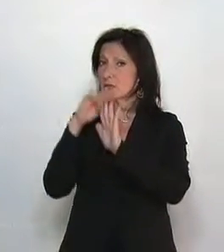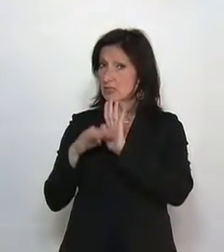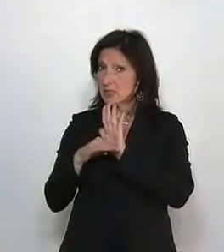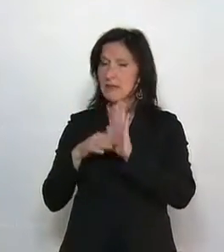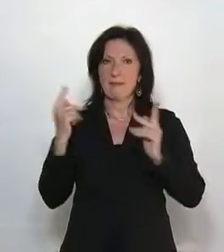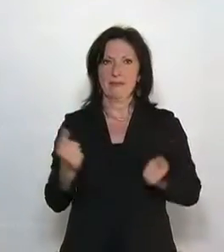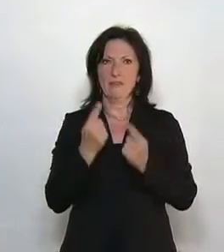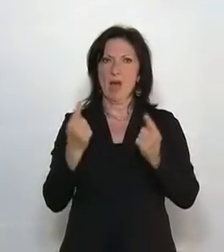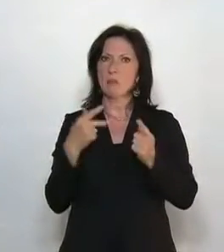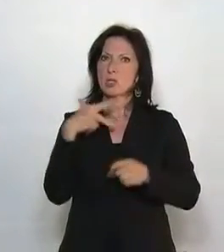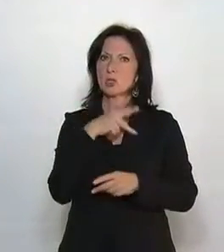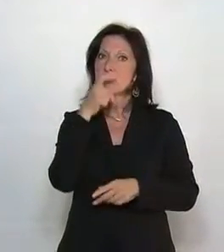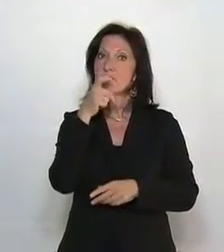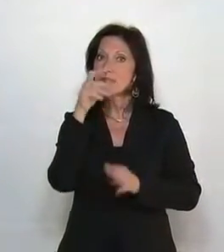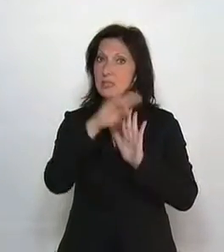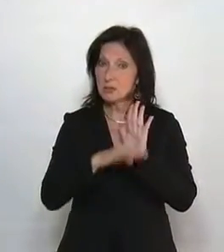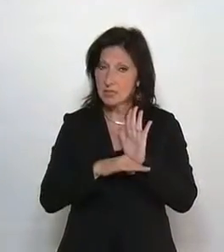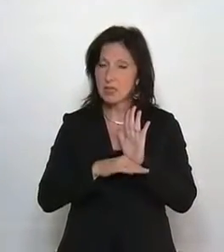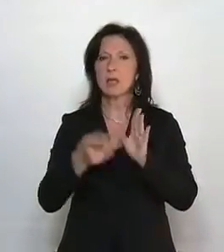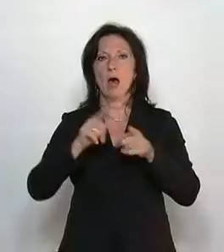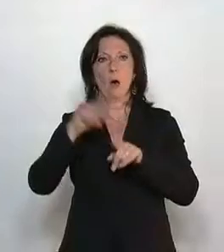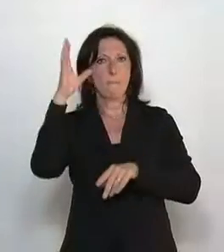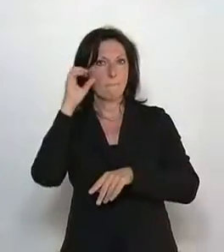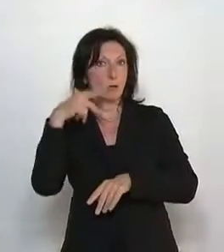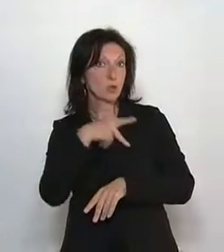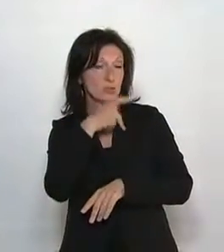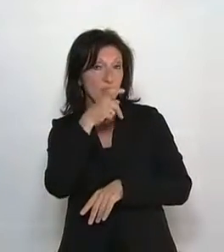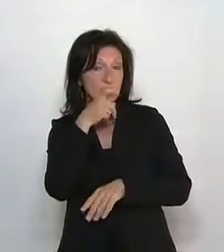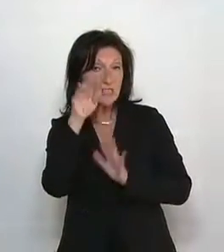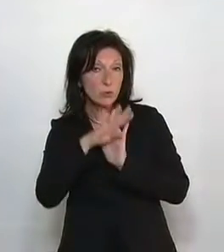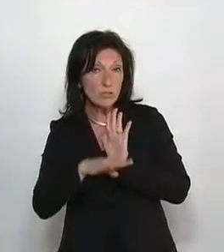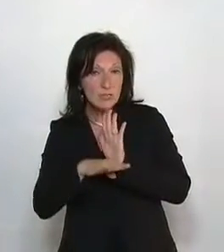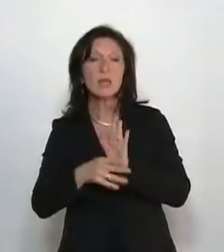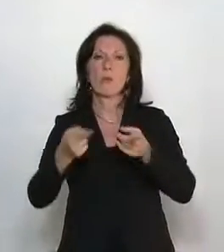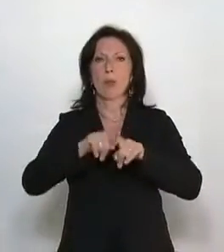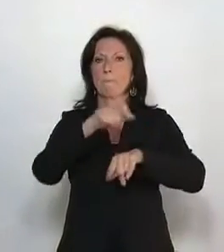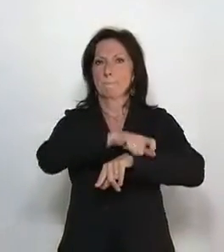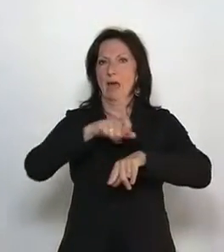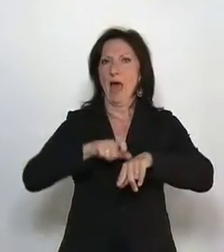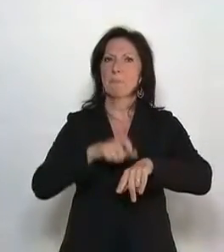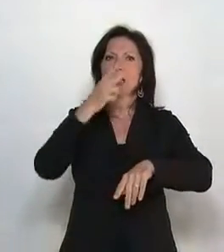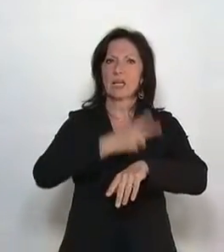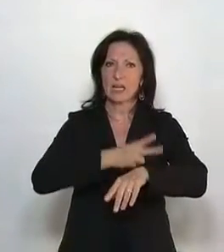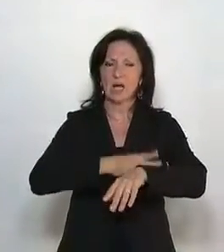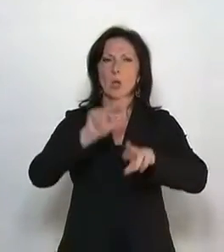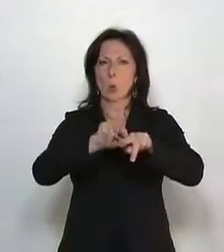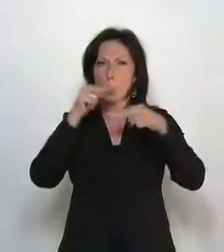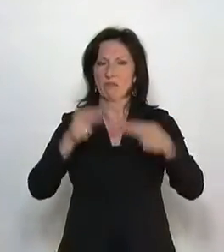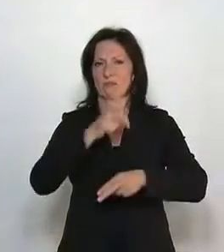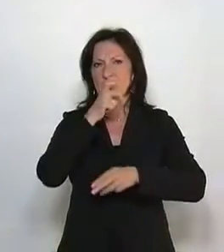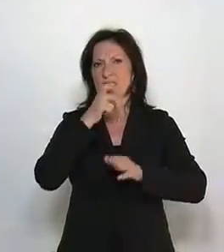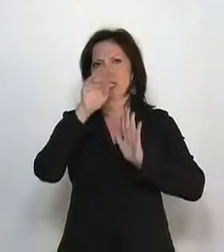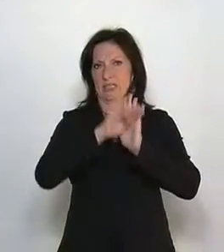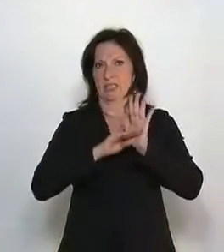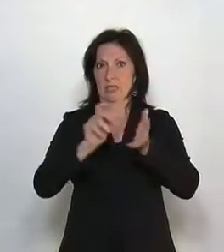des Covid-19-Maßnahmengesetzes soll, wie bereits erwähnt, die Gleichstellung der Geimpften mit den Genesenen und Getesteten erfolgen. Das ist eine